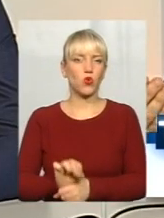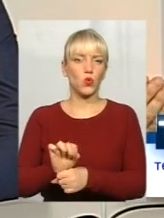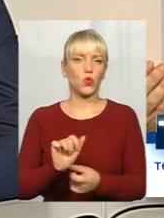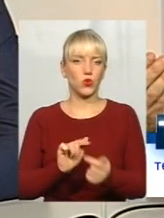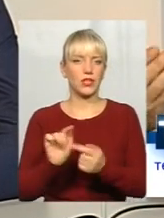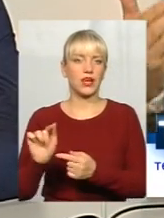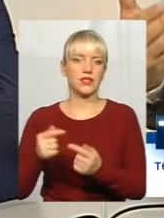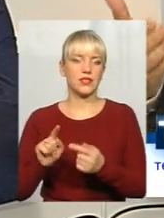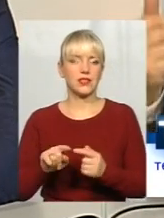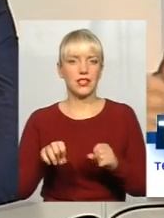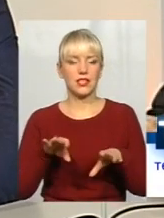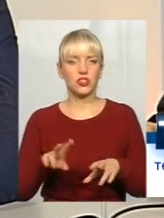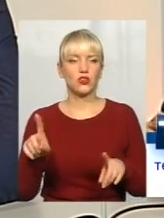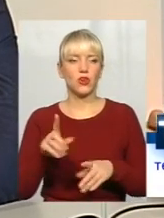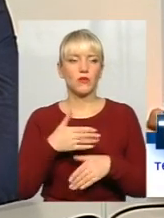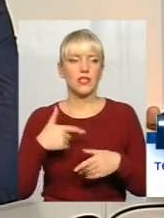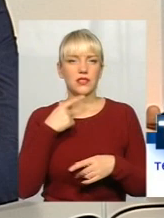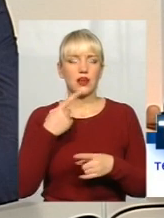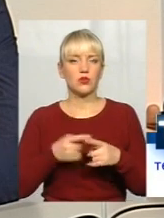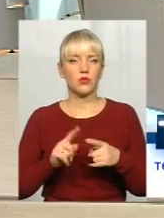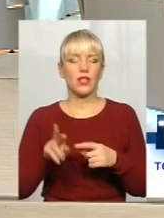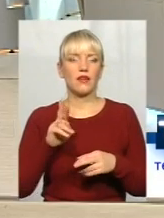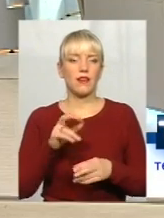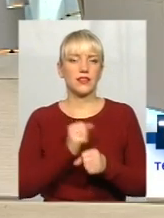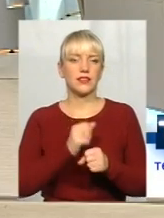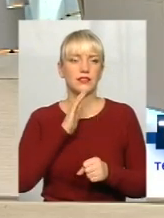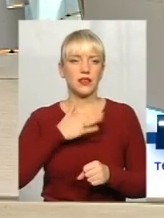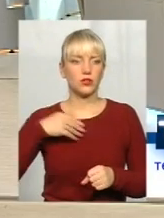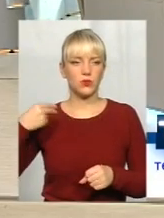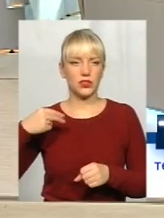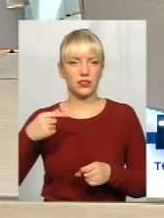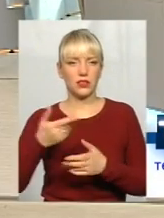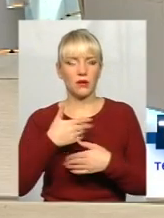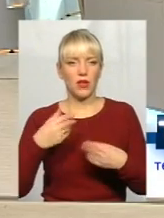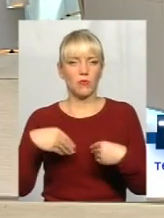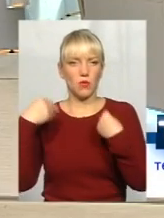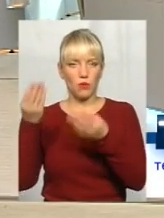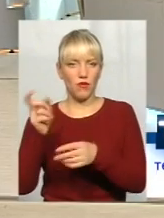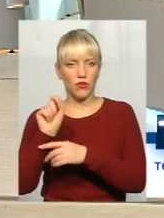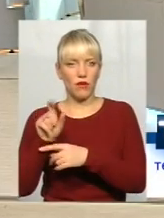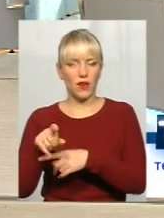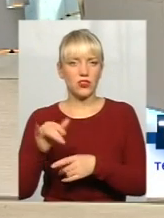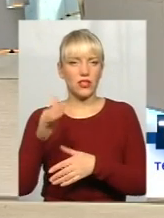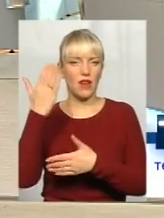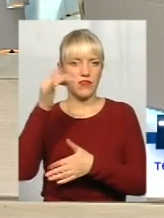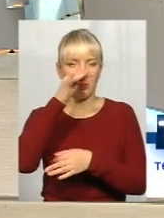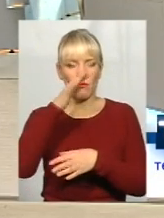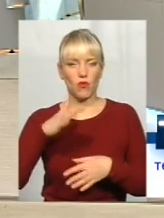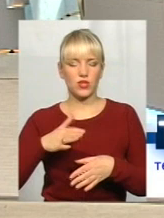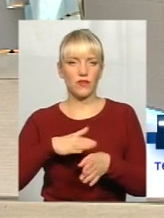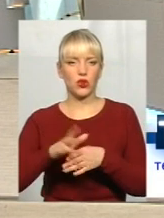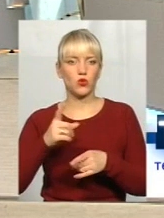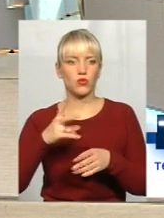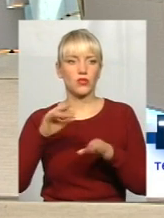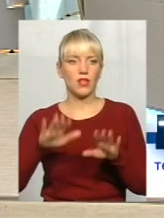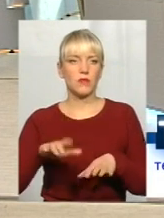скажемо, значить, про те, як діє наш президент? Ми його наділили певними пововаженнями, правда, а він їх не може виконувати, тому що на місцях